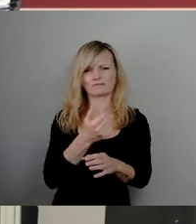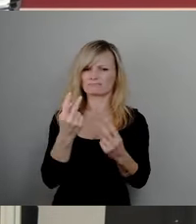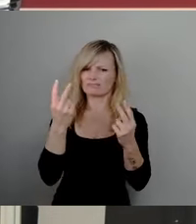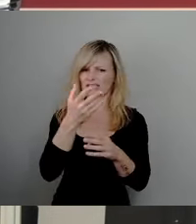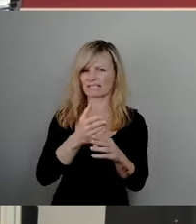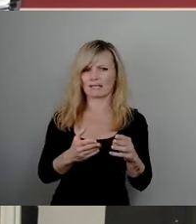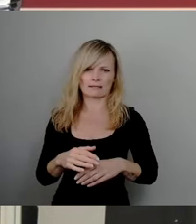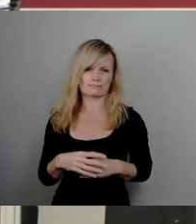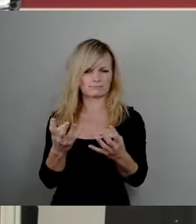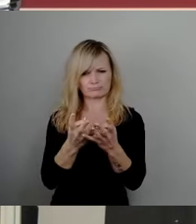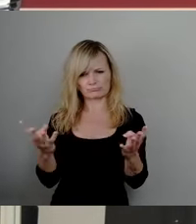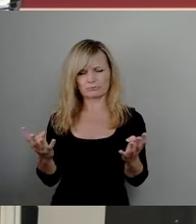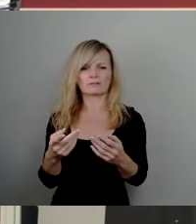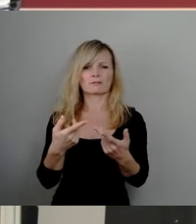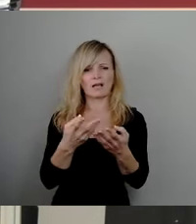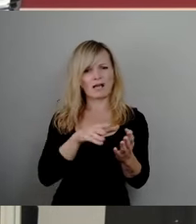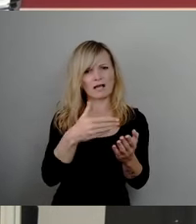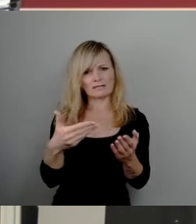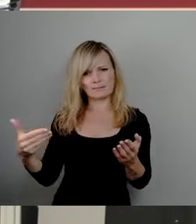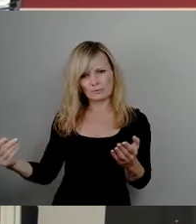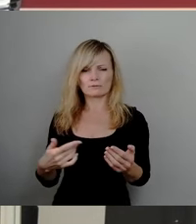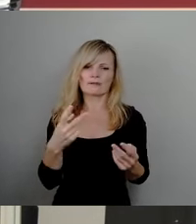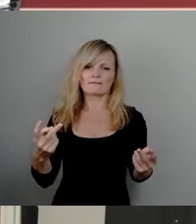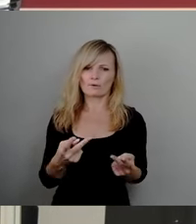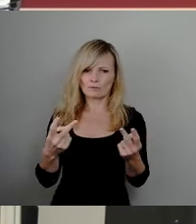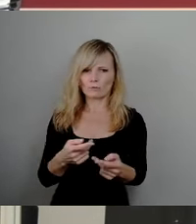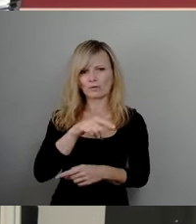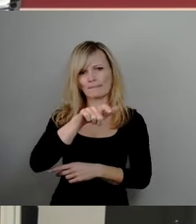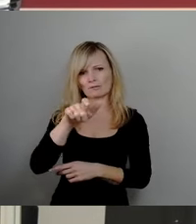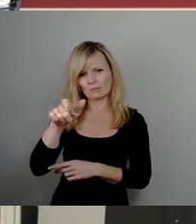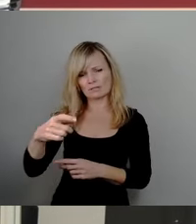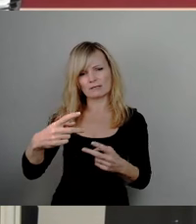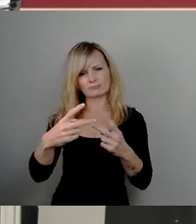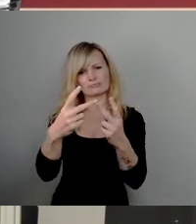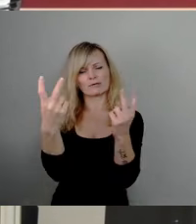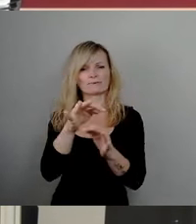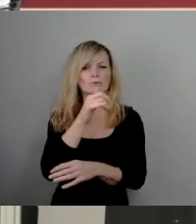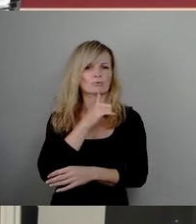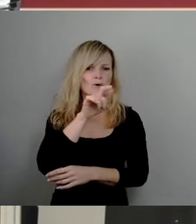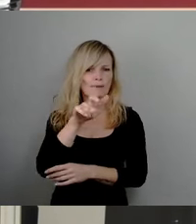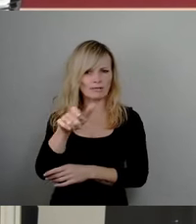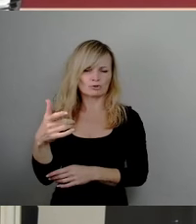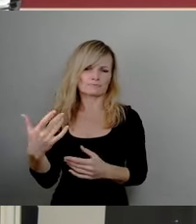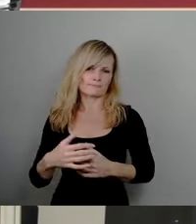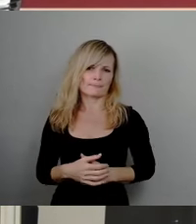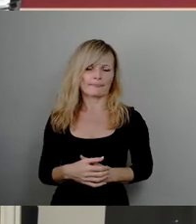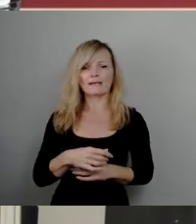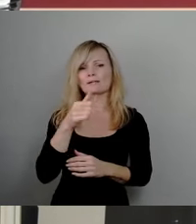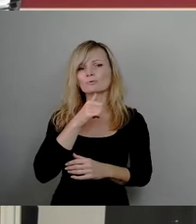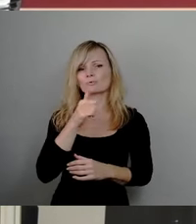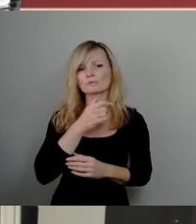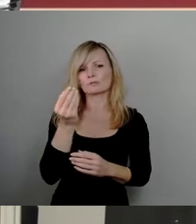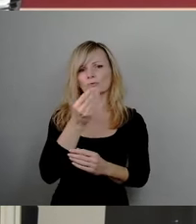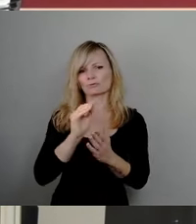die Persönlichkeitsentwicklung von Kindern, Jugendlichen und Erwachsenen. Jugendkunstschulen setzen sich ganz besonders dafür ein, schwer